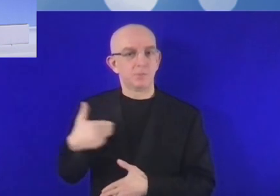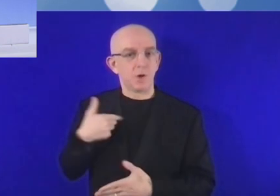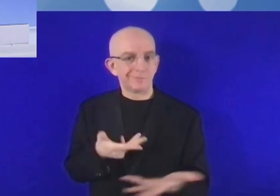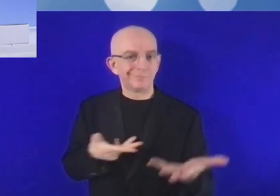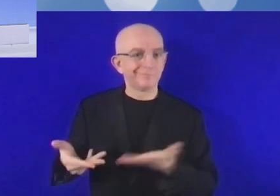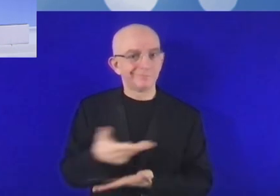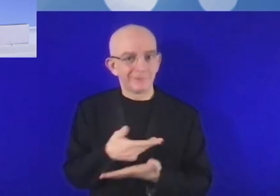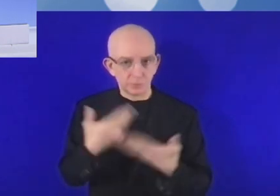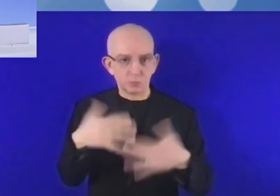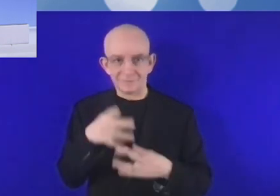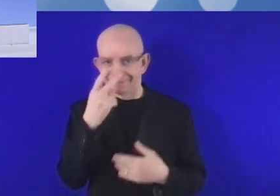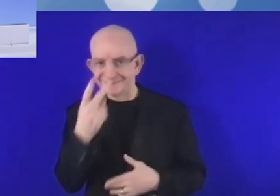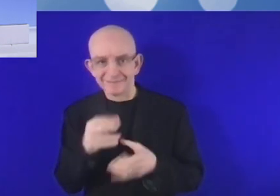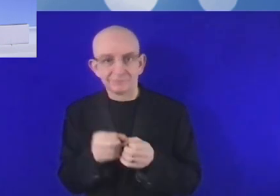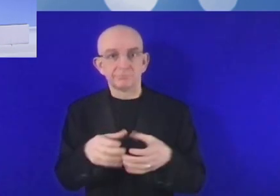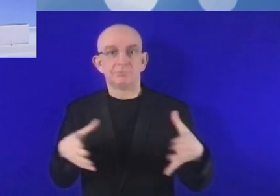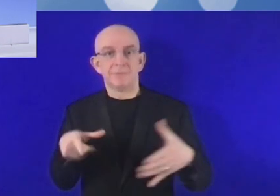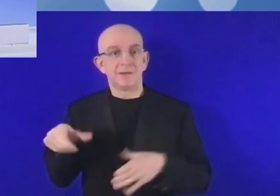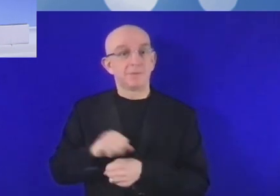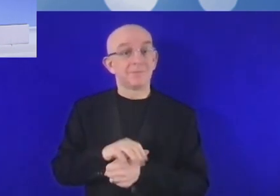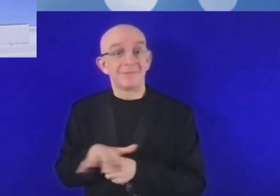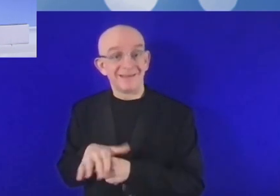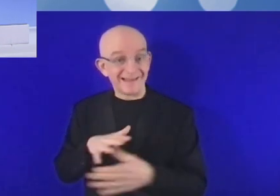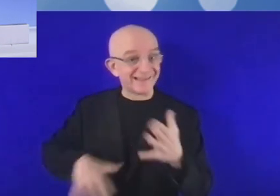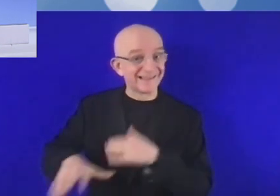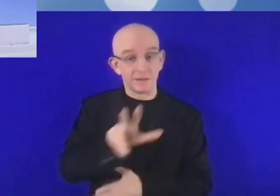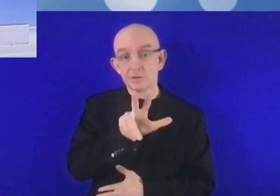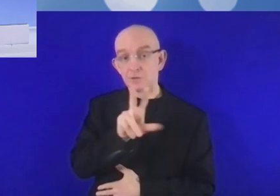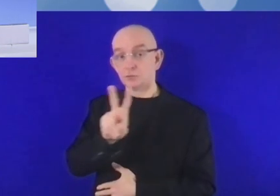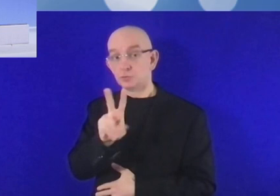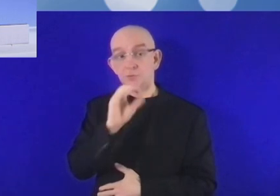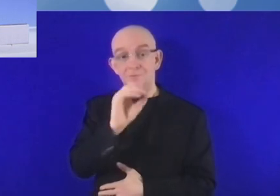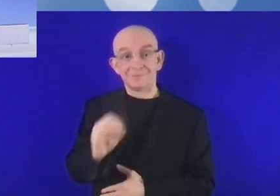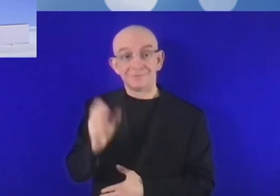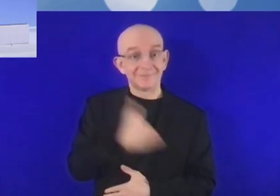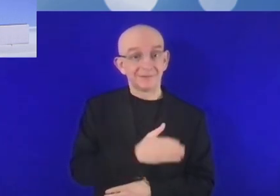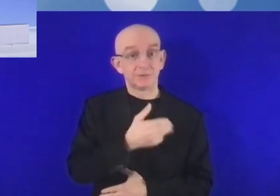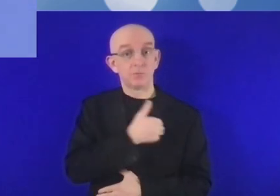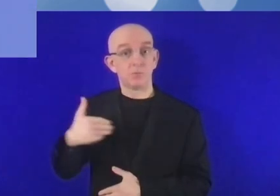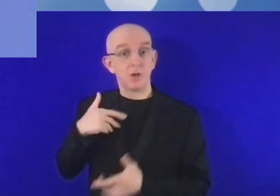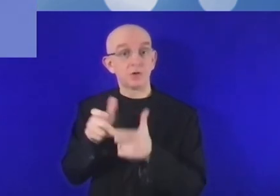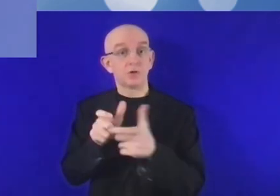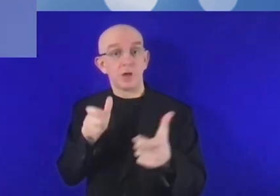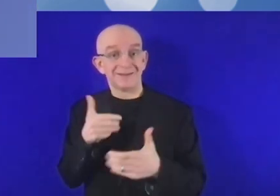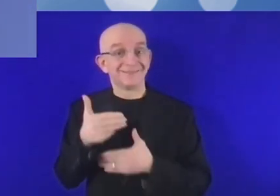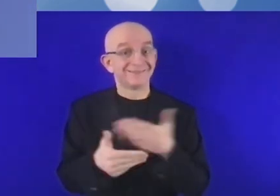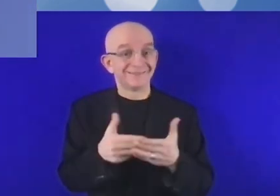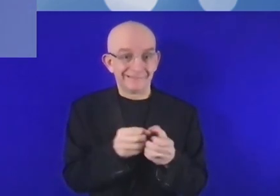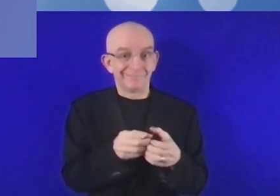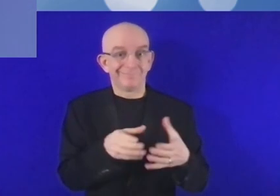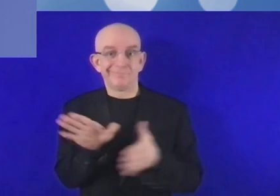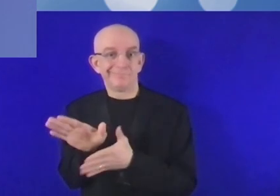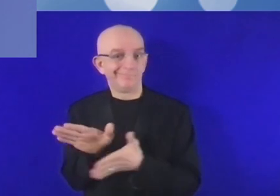développement de l'entreprise. 32% des entreprises polonaises ont commencé à avoir recours